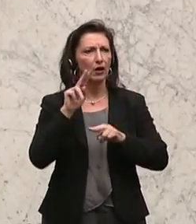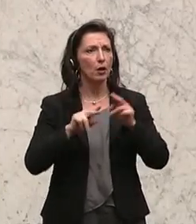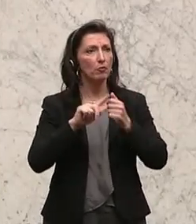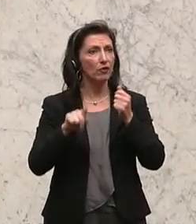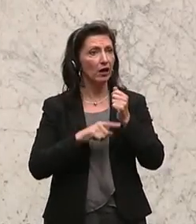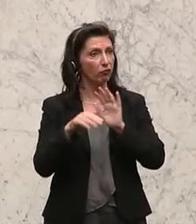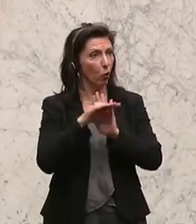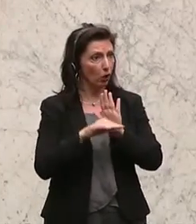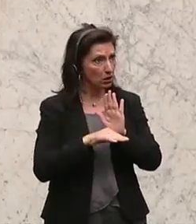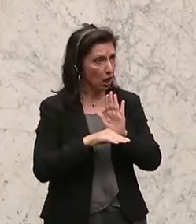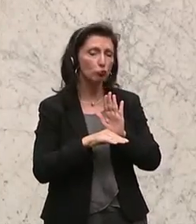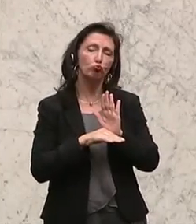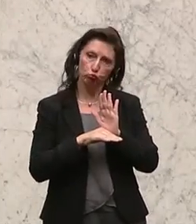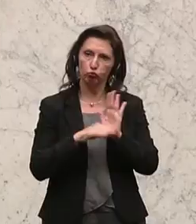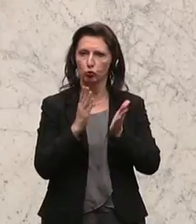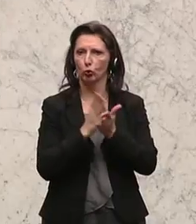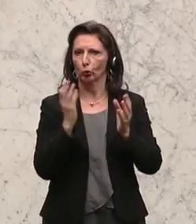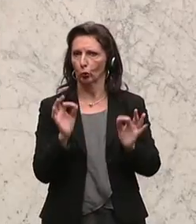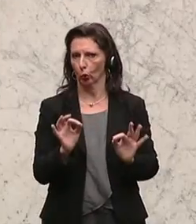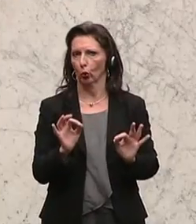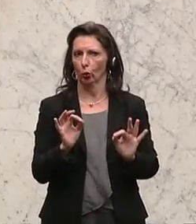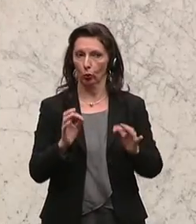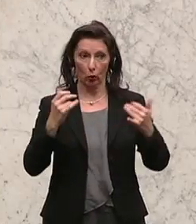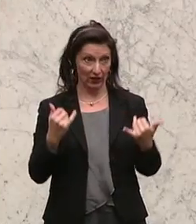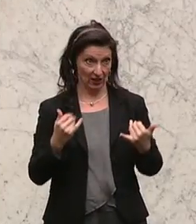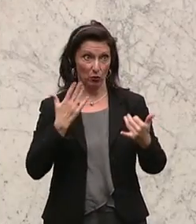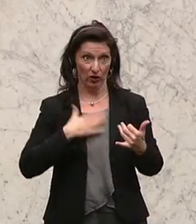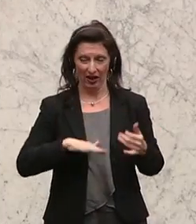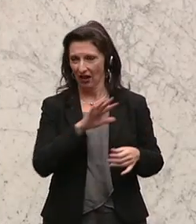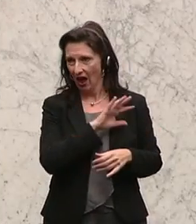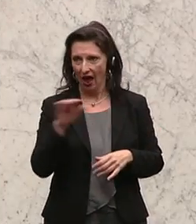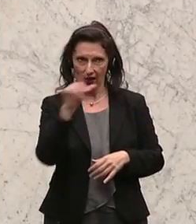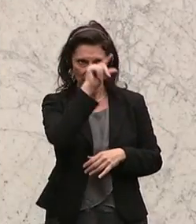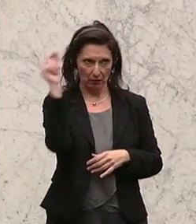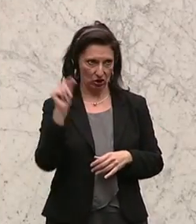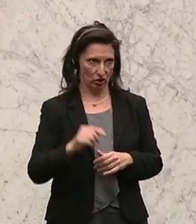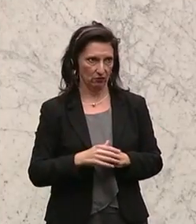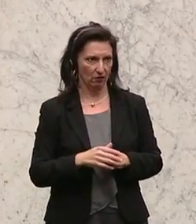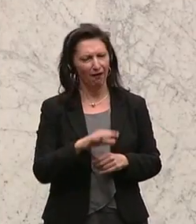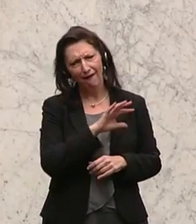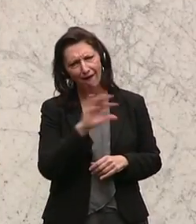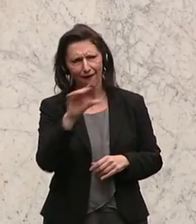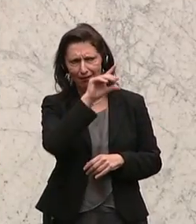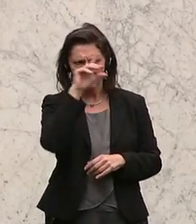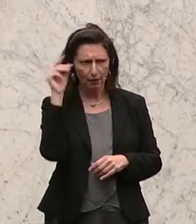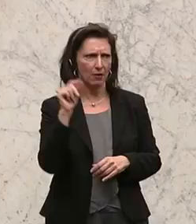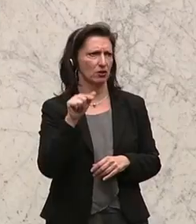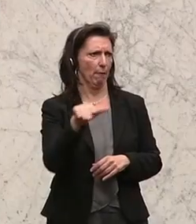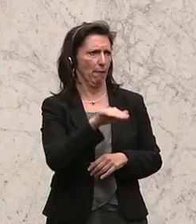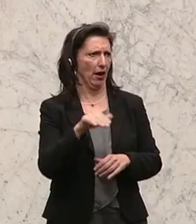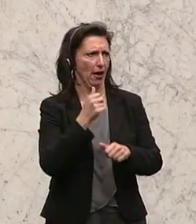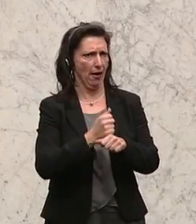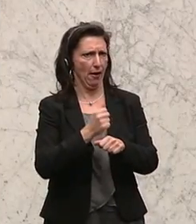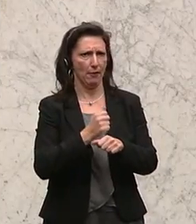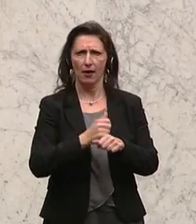hat gute Ansätze und bei dieser Gelegenheit darf ich mich bei allen Menschen, die hier beschäftigt sind, die